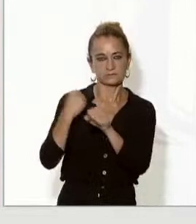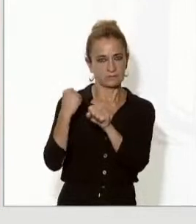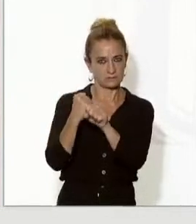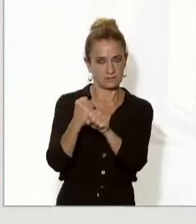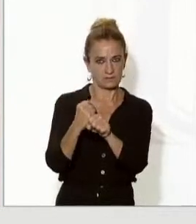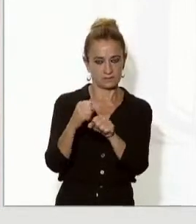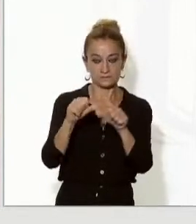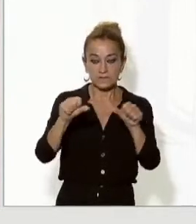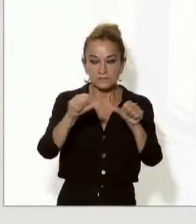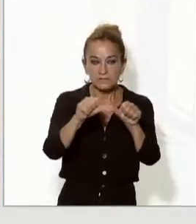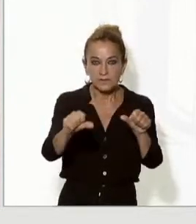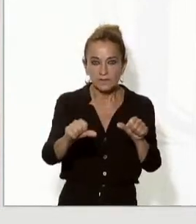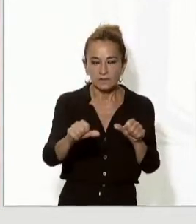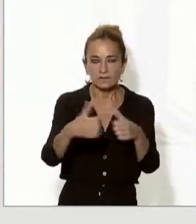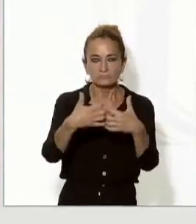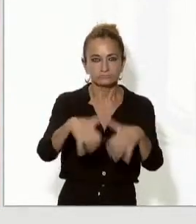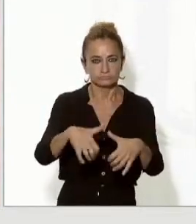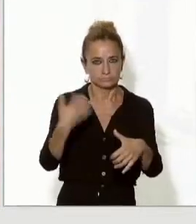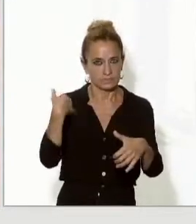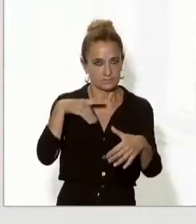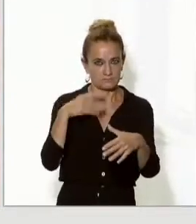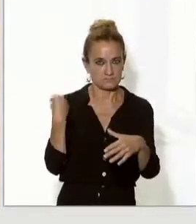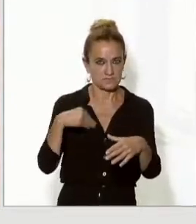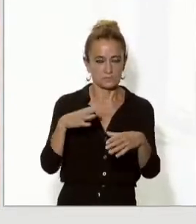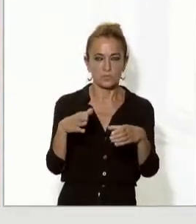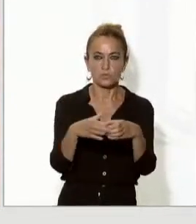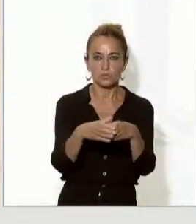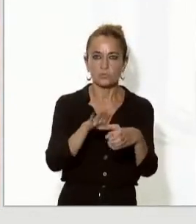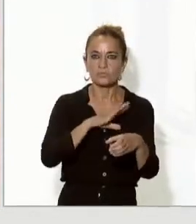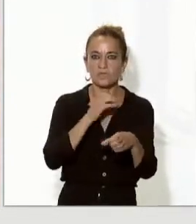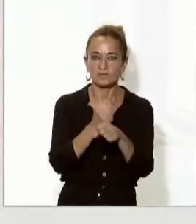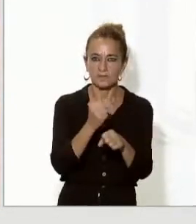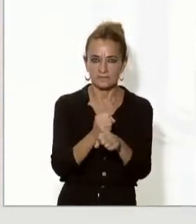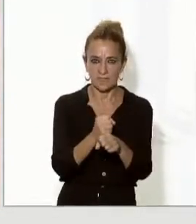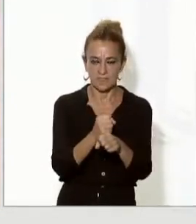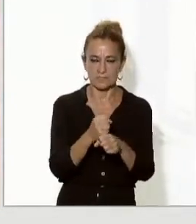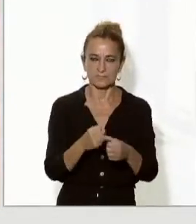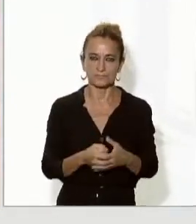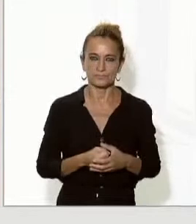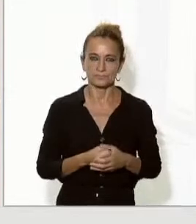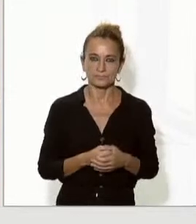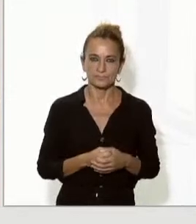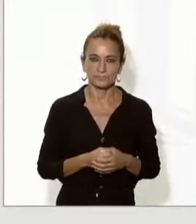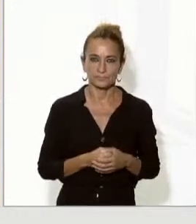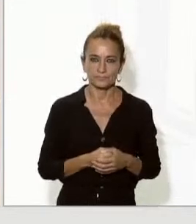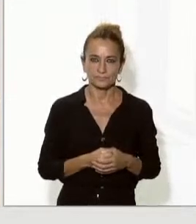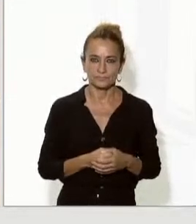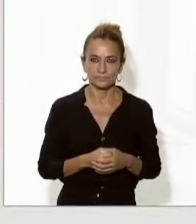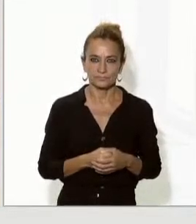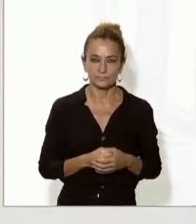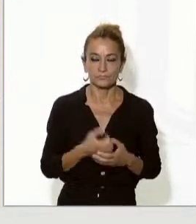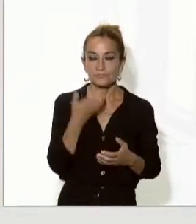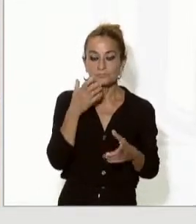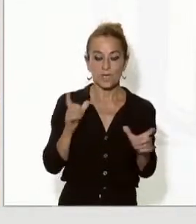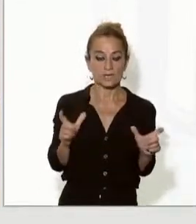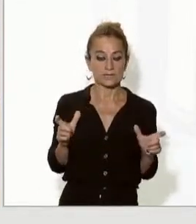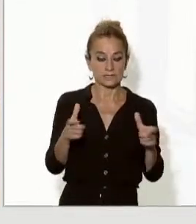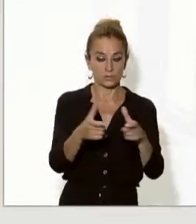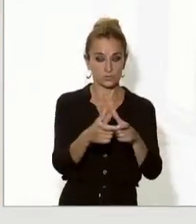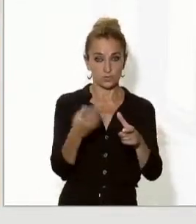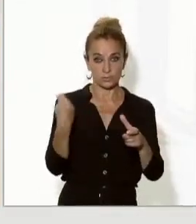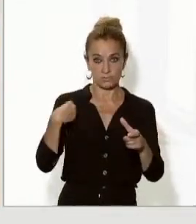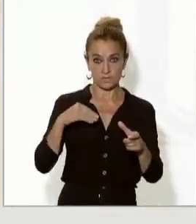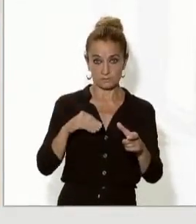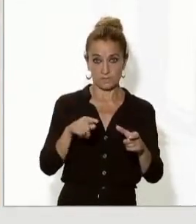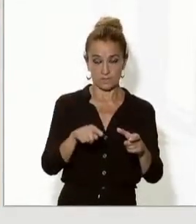properes setmanes ja es posaran en marxa amb l'encàrrec que en la propera reunió d'aquest nivell